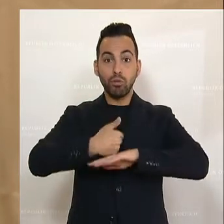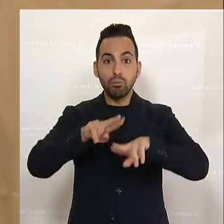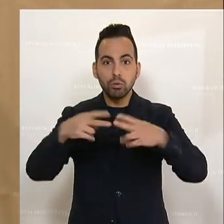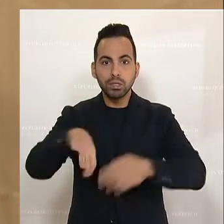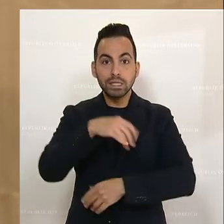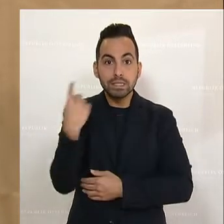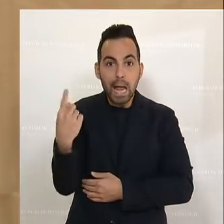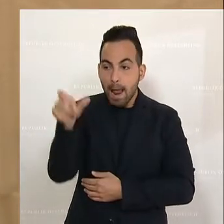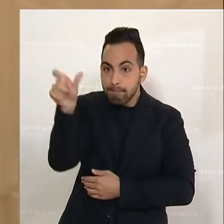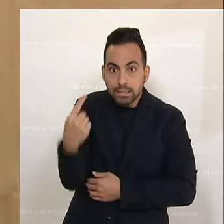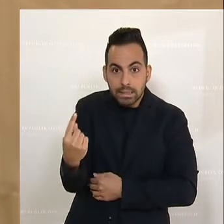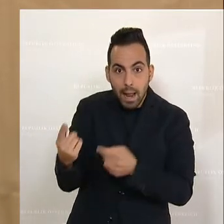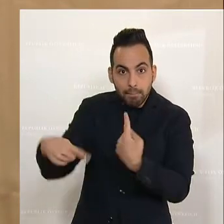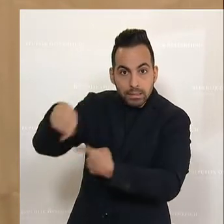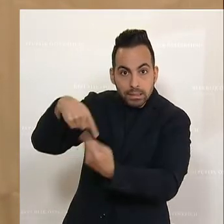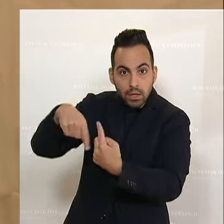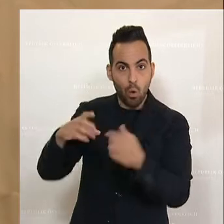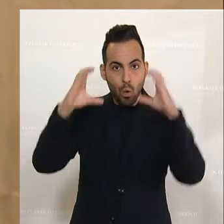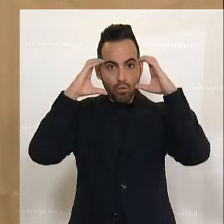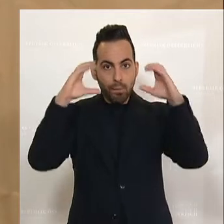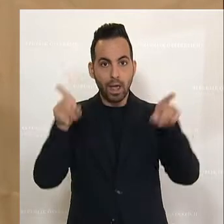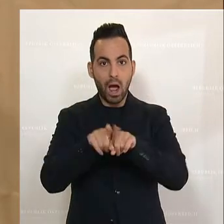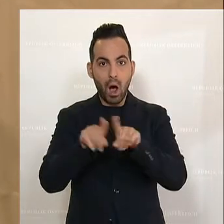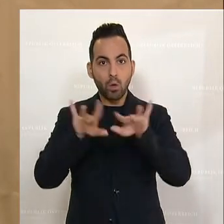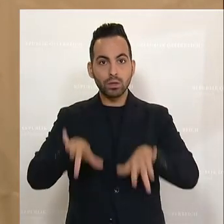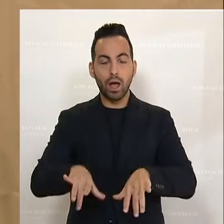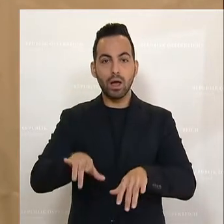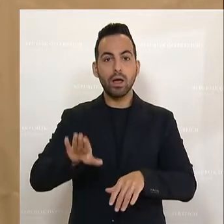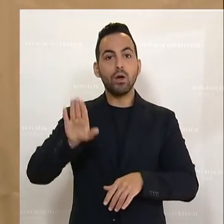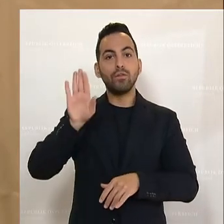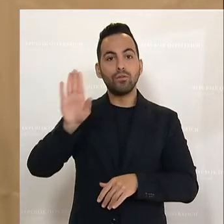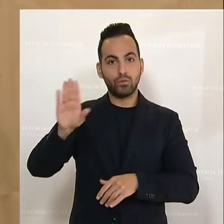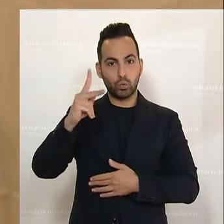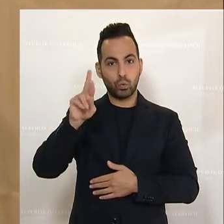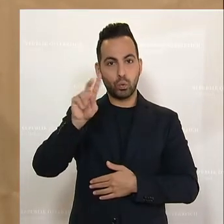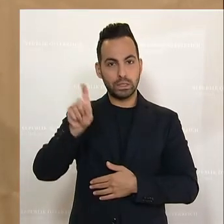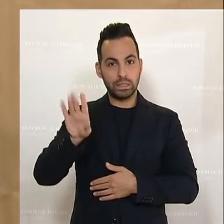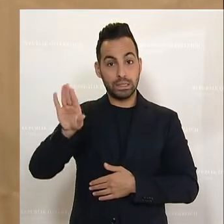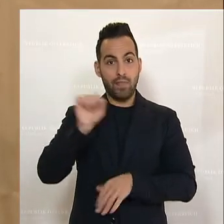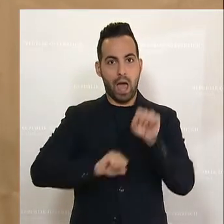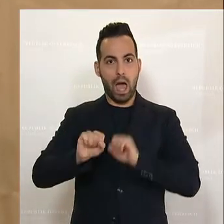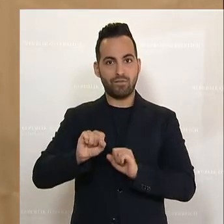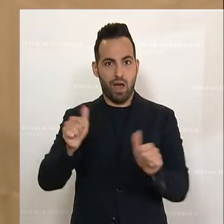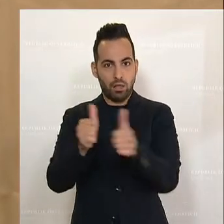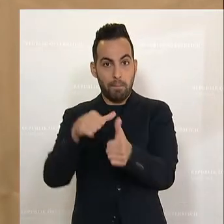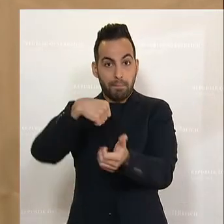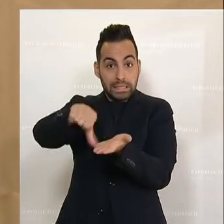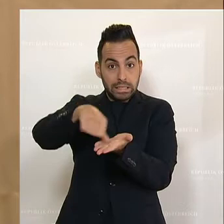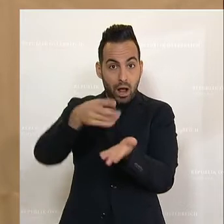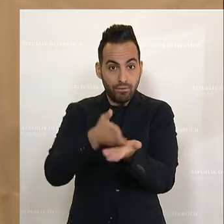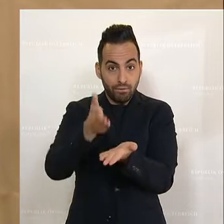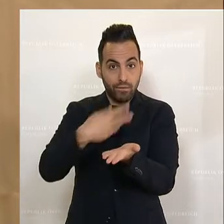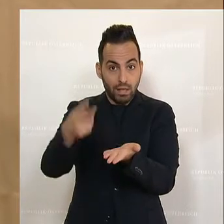Es ist ja auch so, dass die ÖVP weiterhin den Anwalt des Herrn Kurz bezahlt. Also von einer Distanzierung sehe ich da nichts.